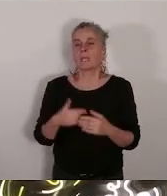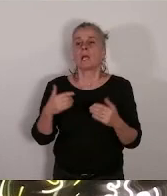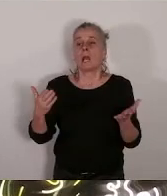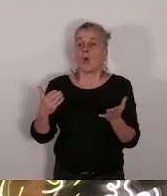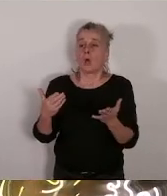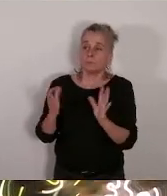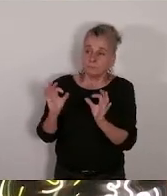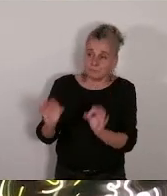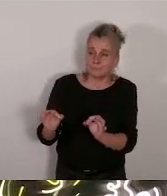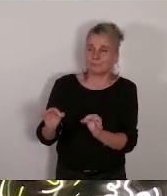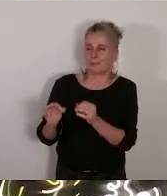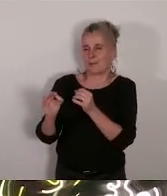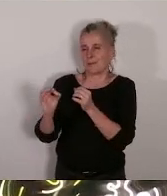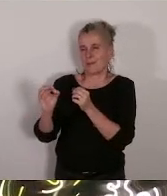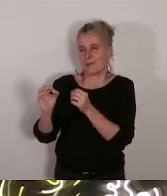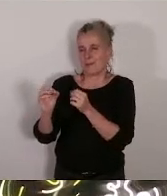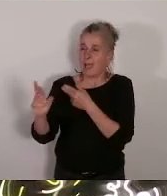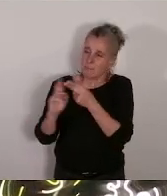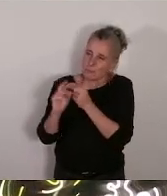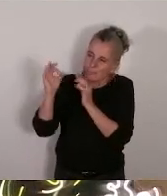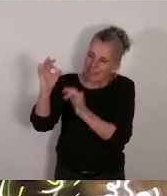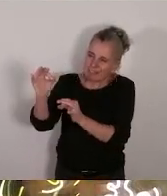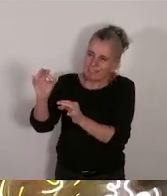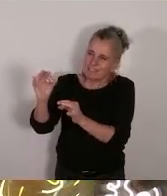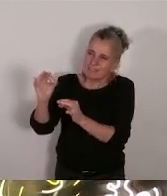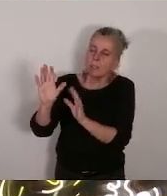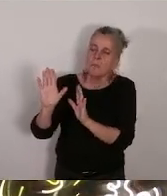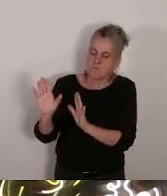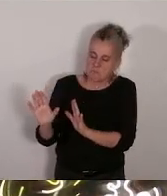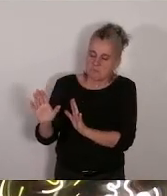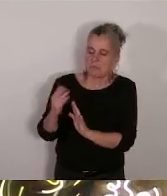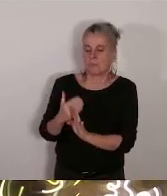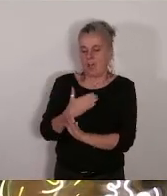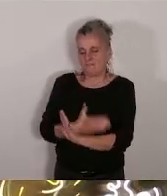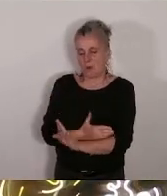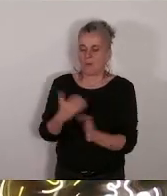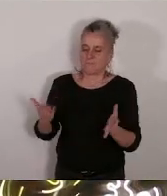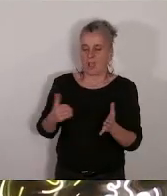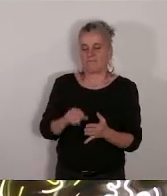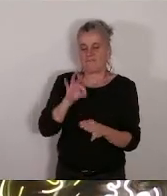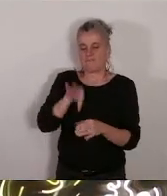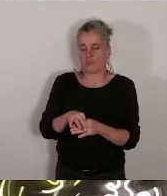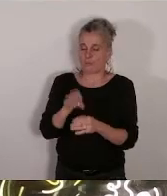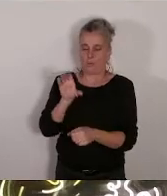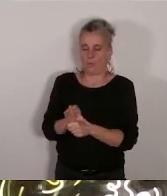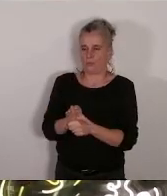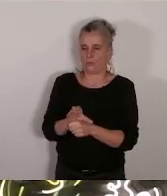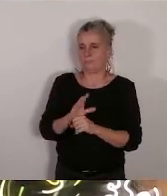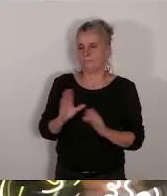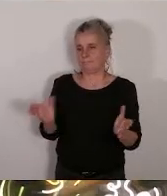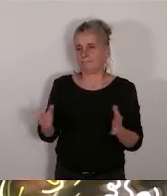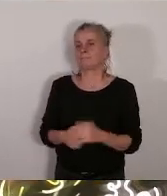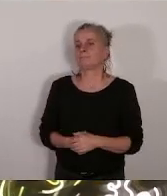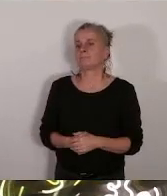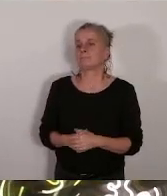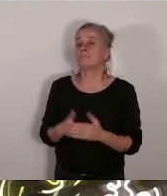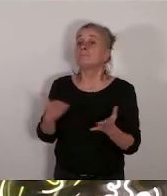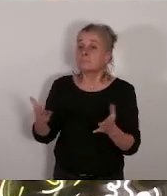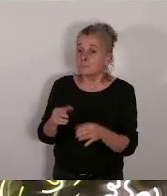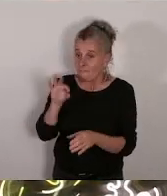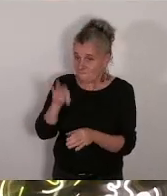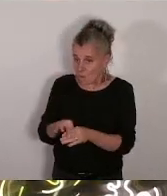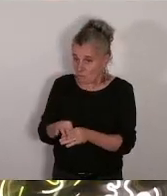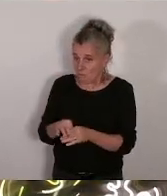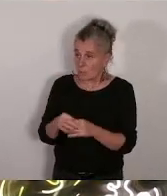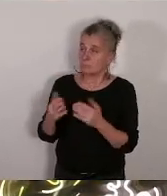réponse précise parce que c'est quand même assez nébuleux à ces questions nous voterons contre cette délibération si vous la mettez au vote mais